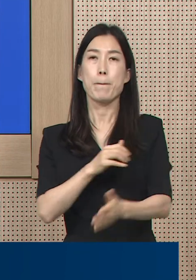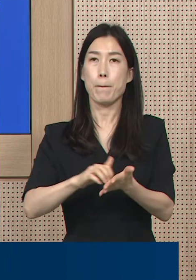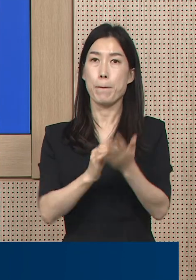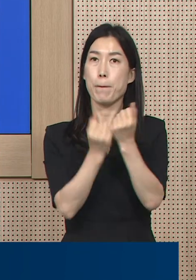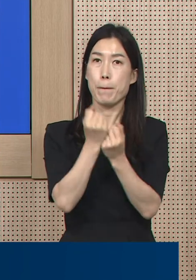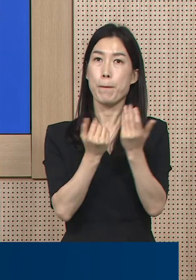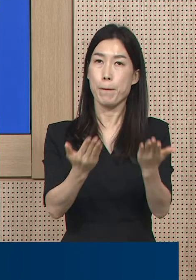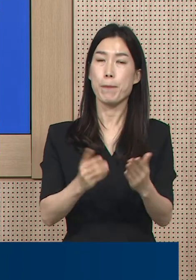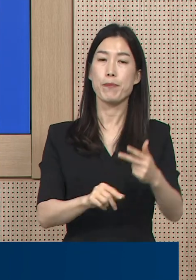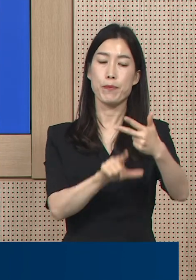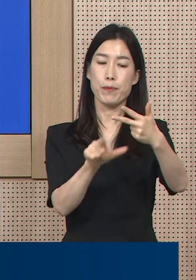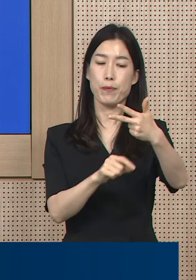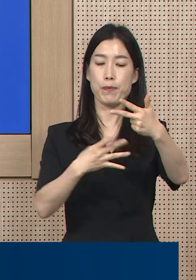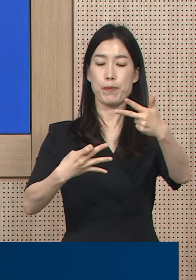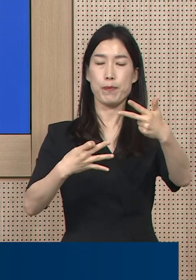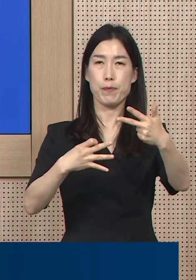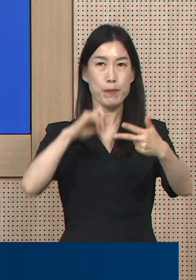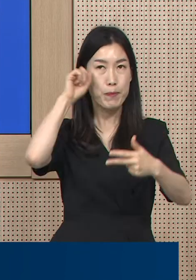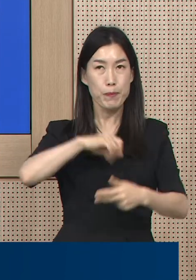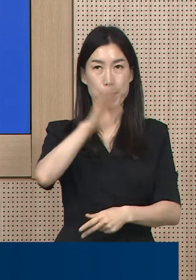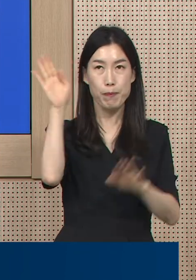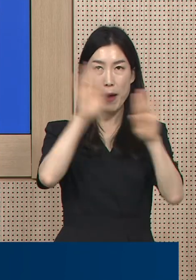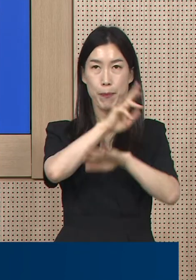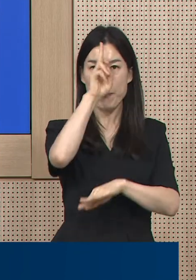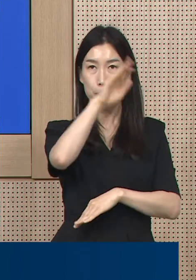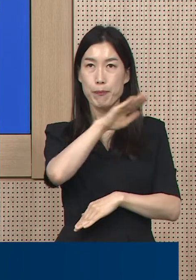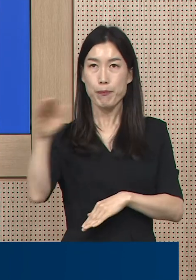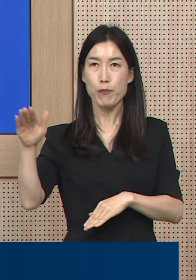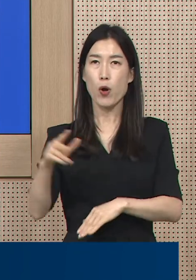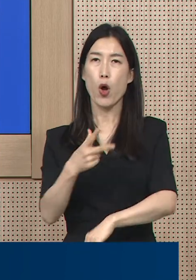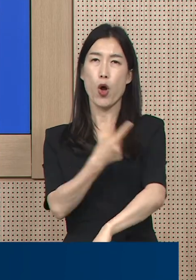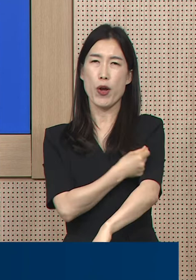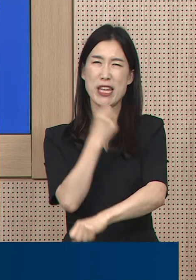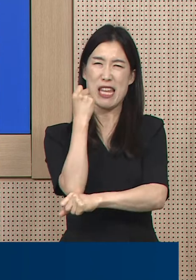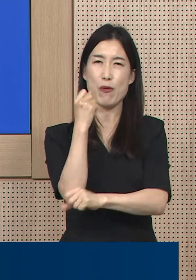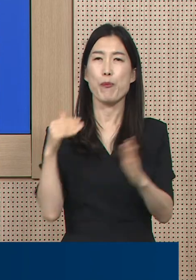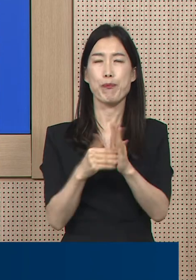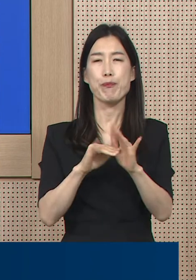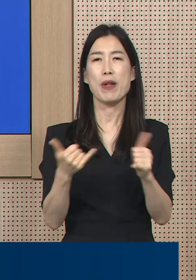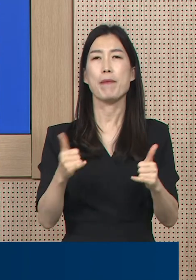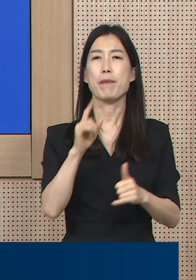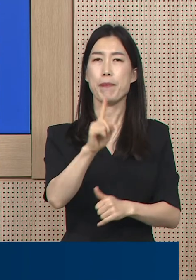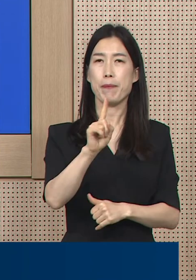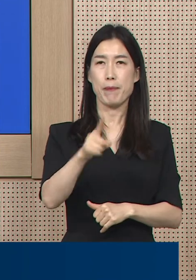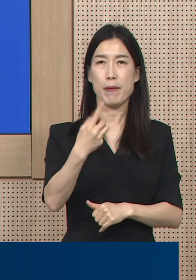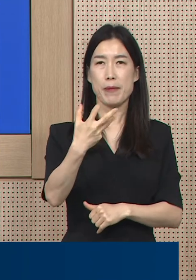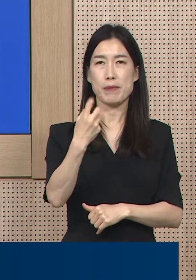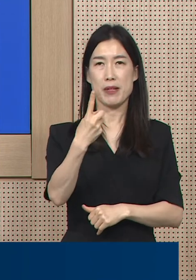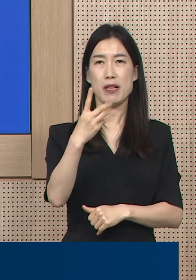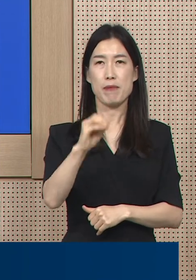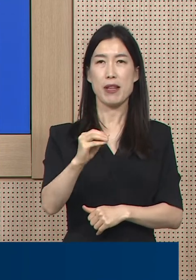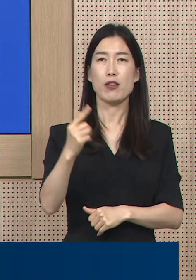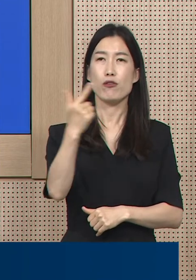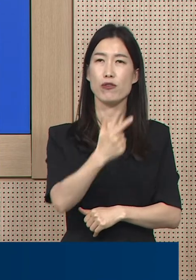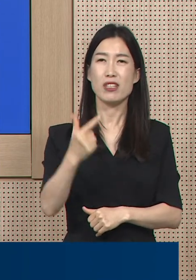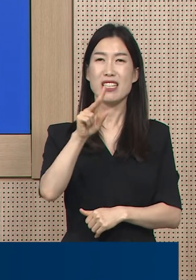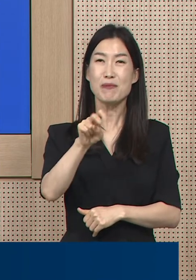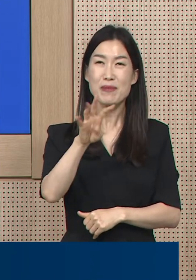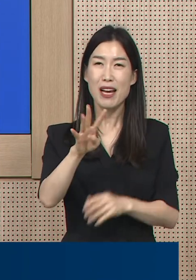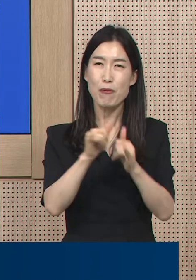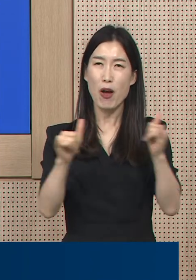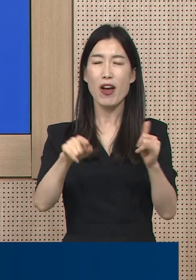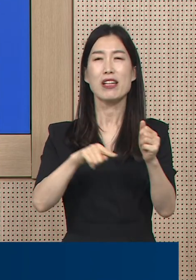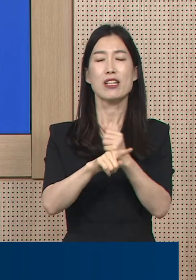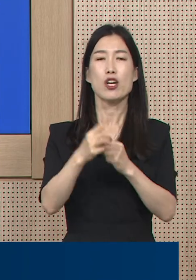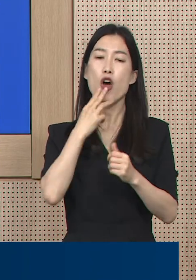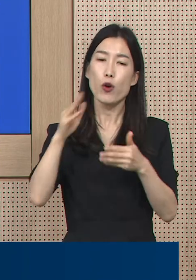가운데 코로나19 기본접종을 완료한 사람은 총 1,181만 6,024명으로 경기도 인구의 87.6%입니다.